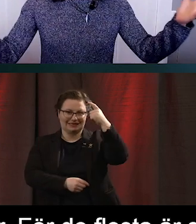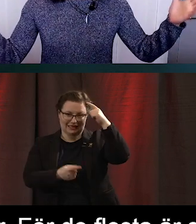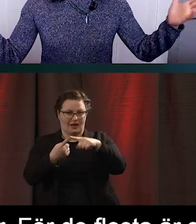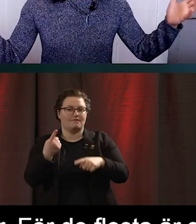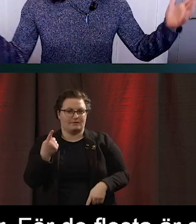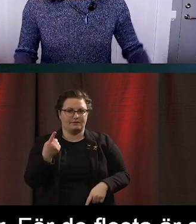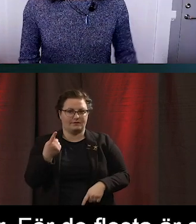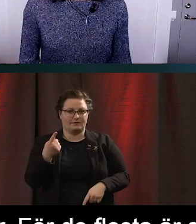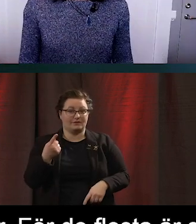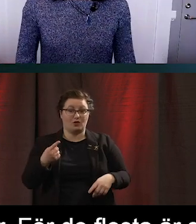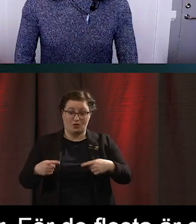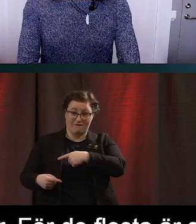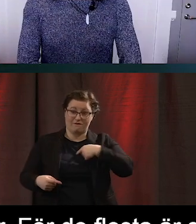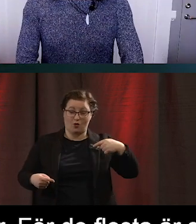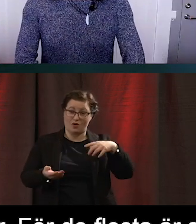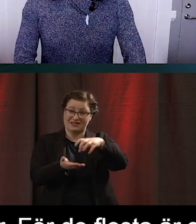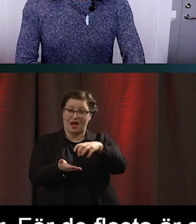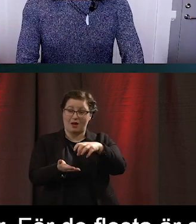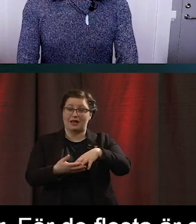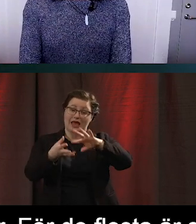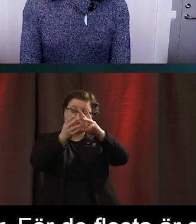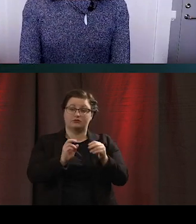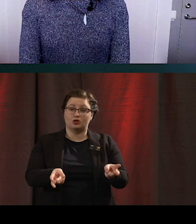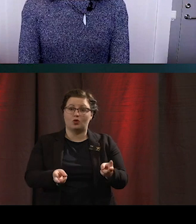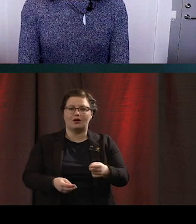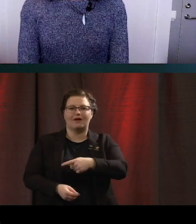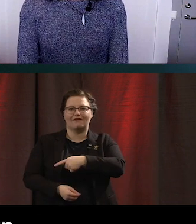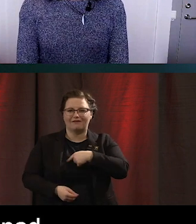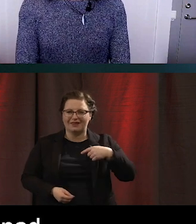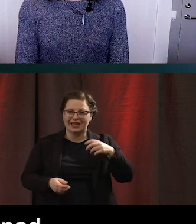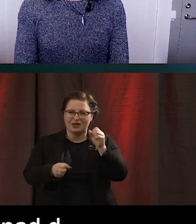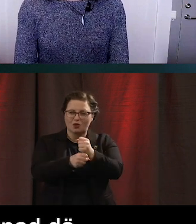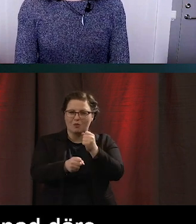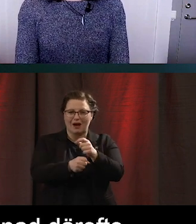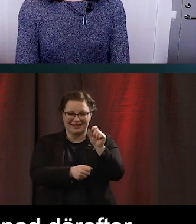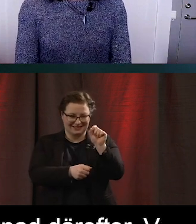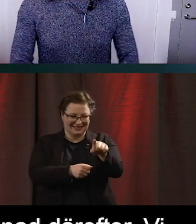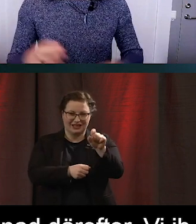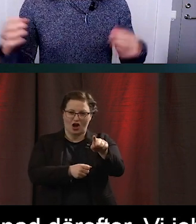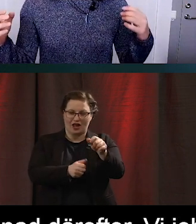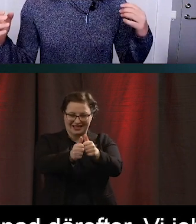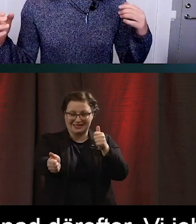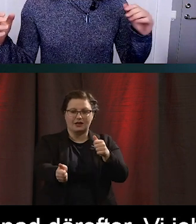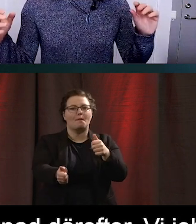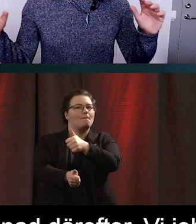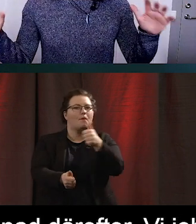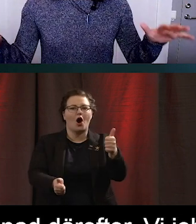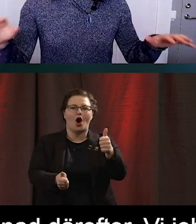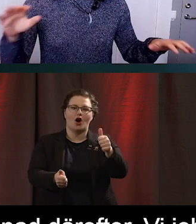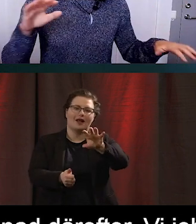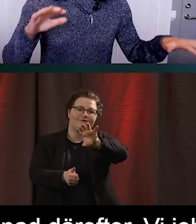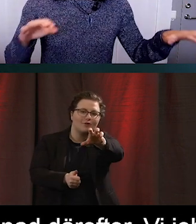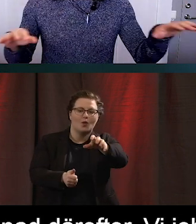omvärld är designad därefter. Vi jobbar med signaler på distans och med enbart färgform. Vi jobbar med